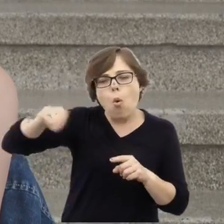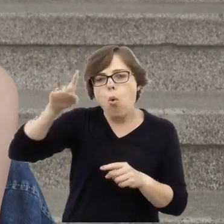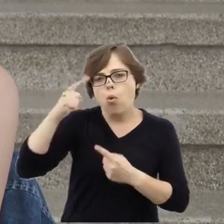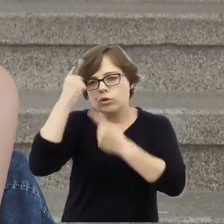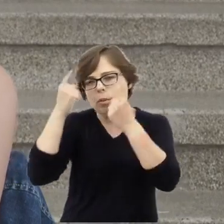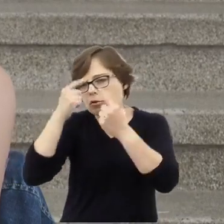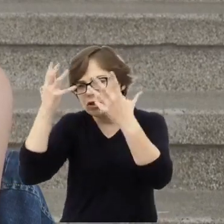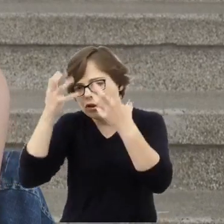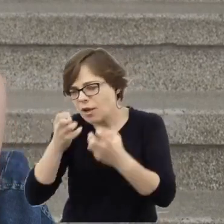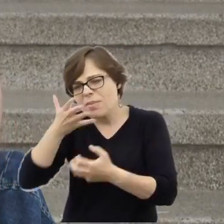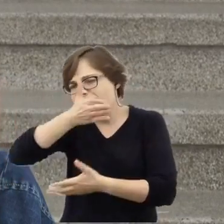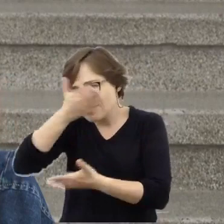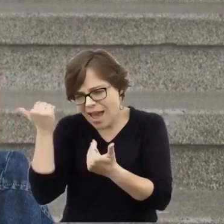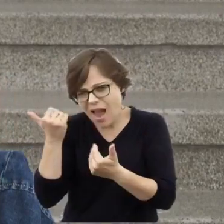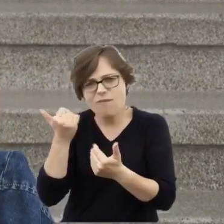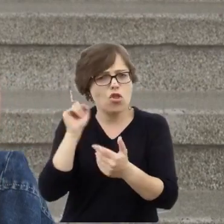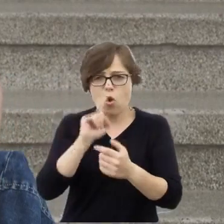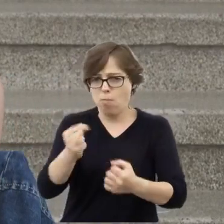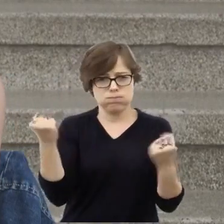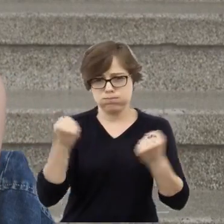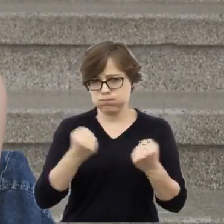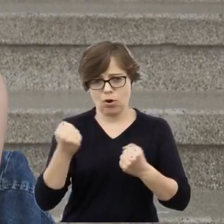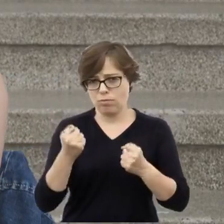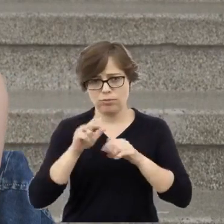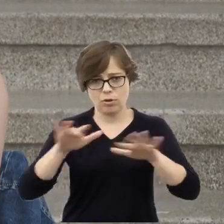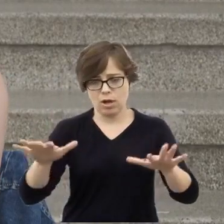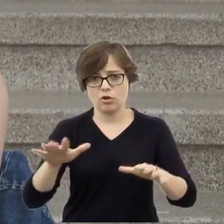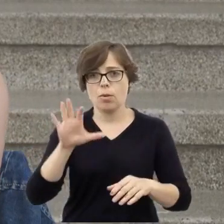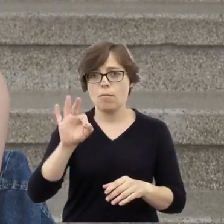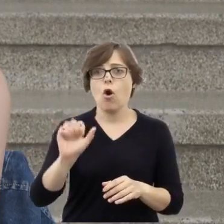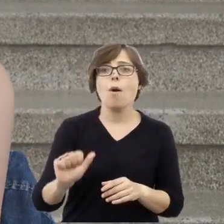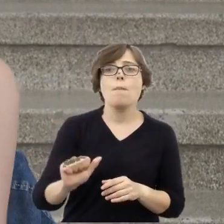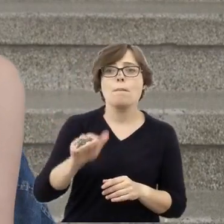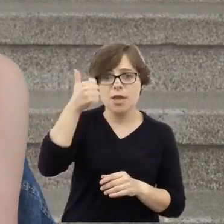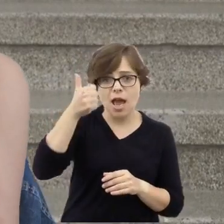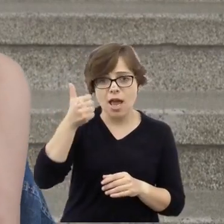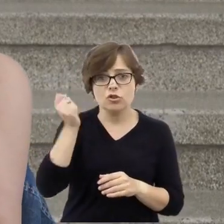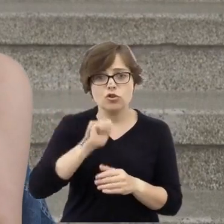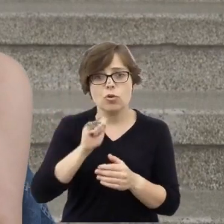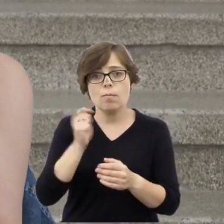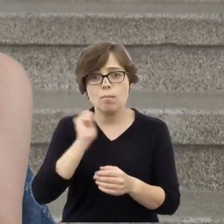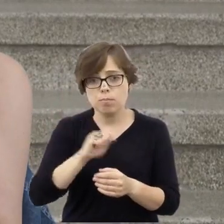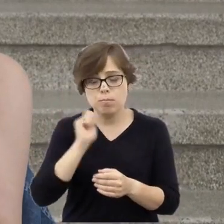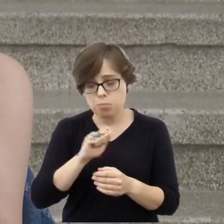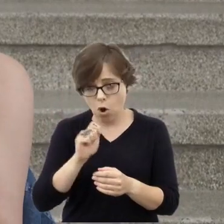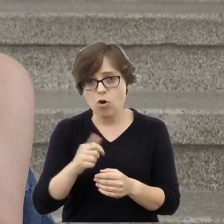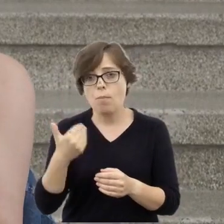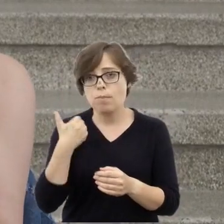taki pogrom miał miejsce w 1943 roku w kraju autajskim. Zaraz po tym